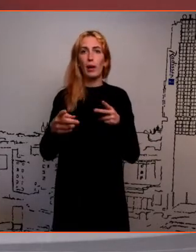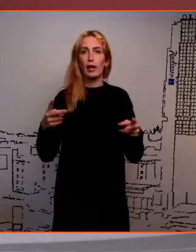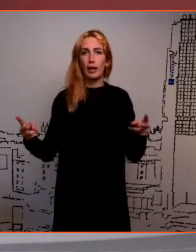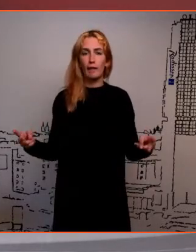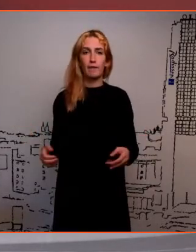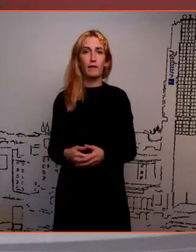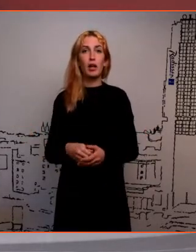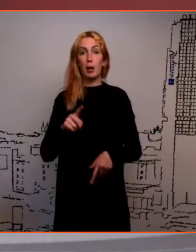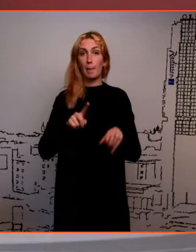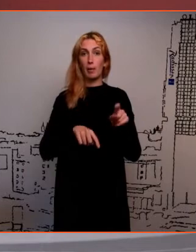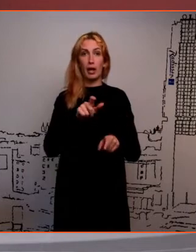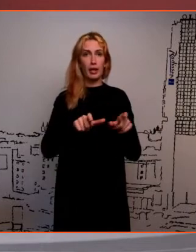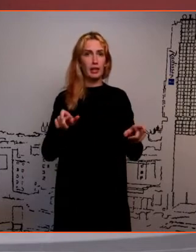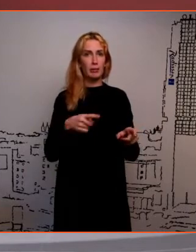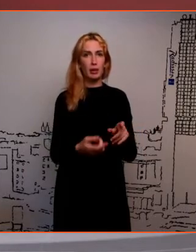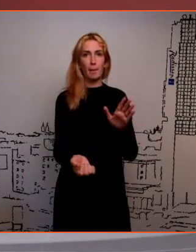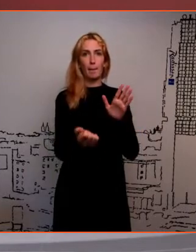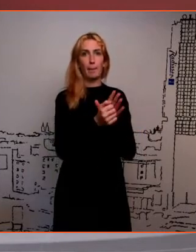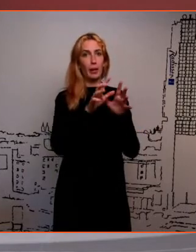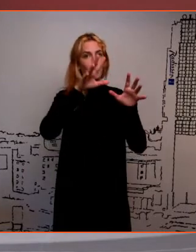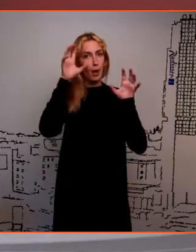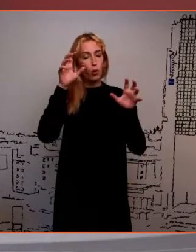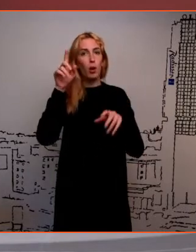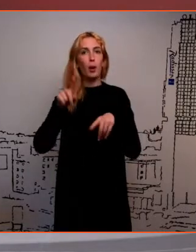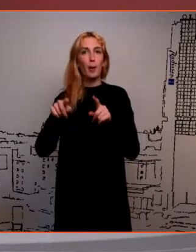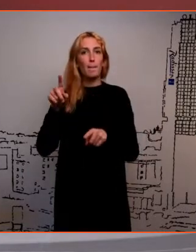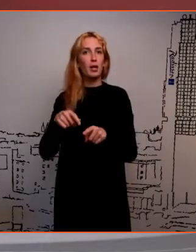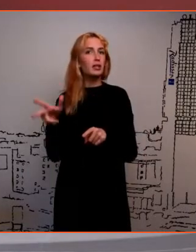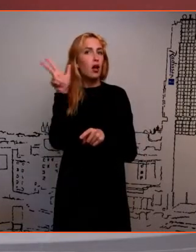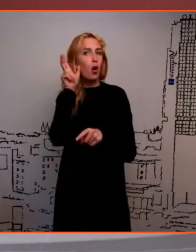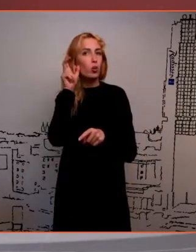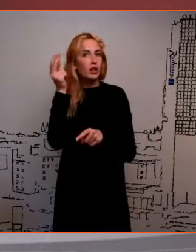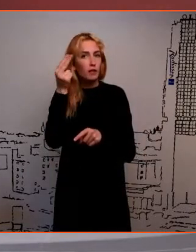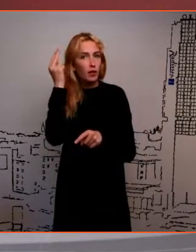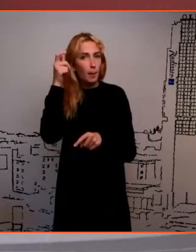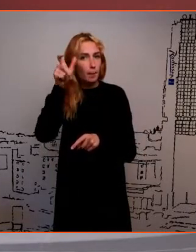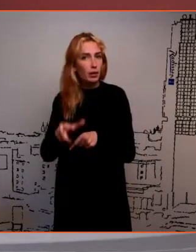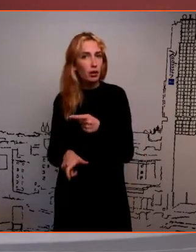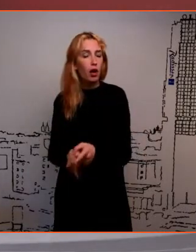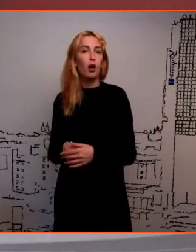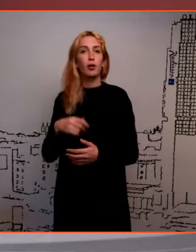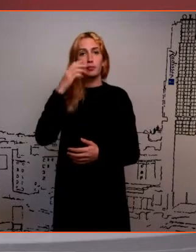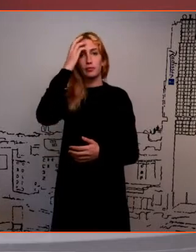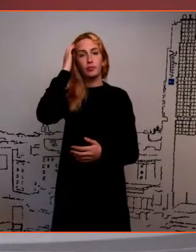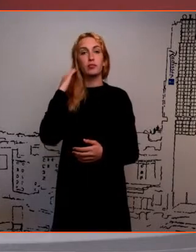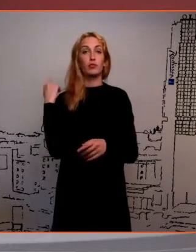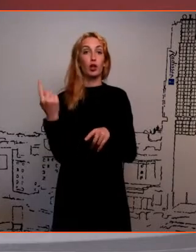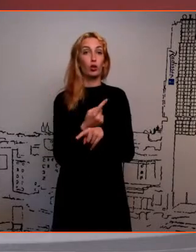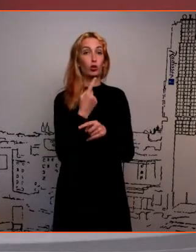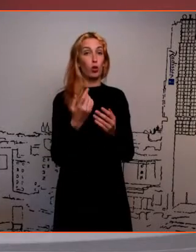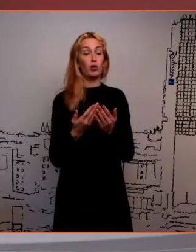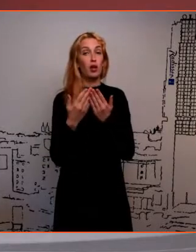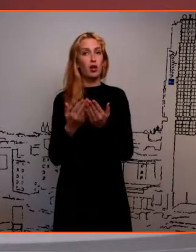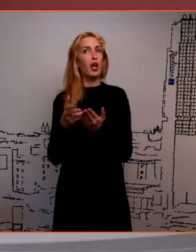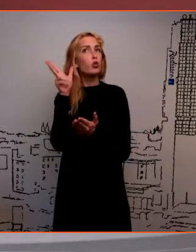et mõni on selline piltmalu tüüp, mõni on auditiivne õppija, et korra lueb teksti ette,